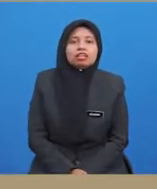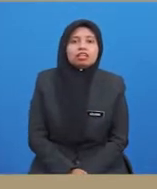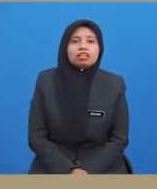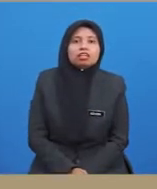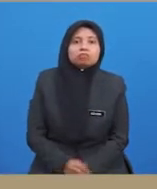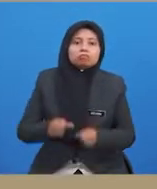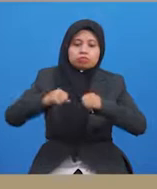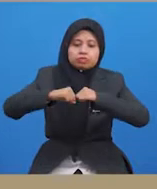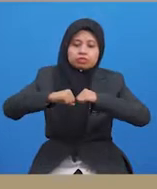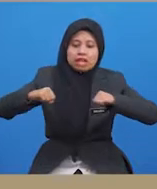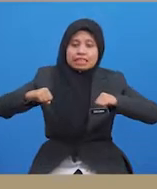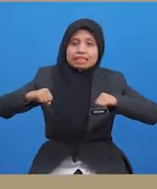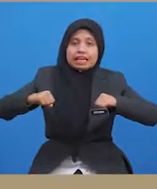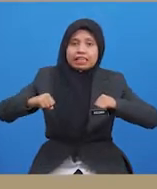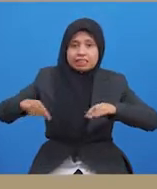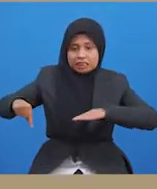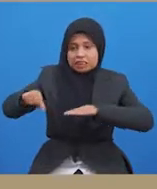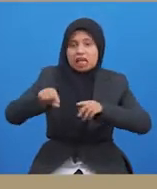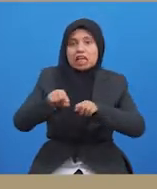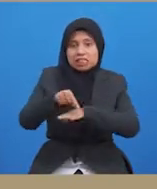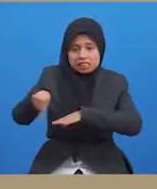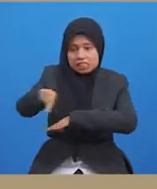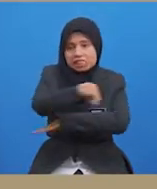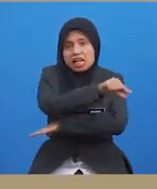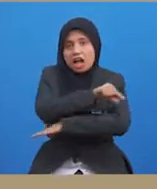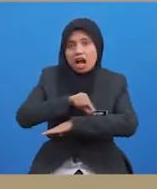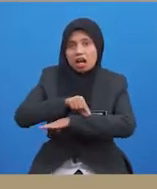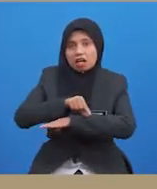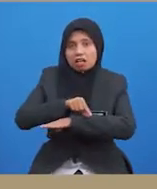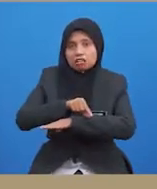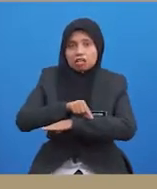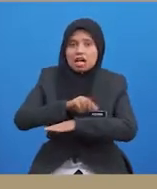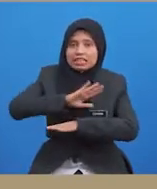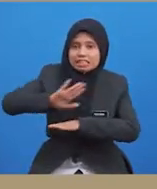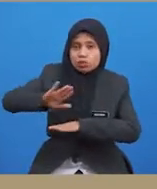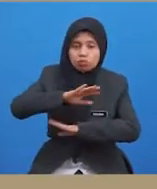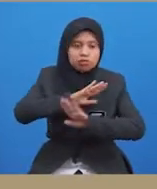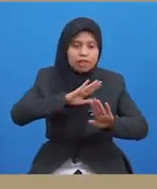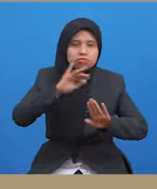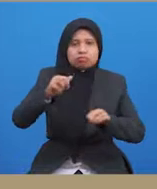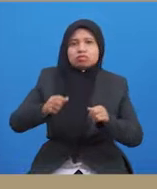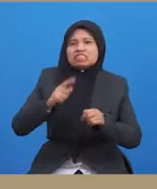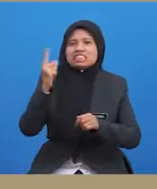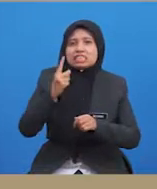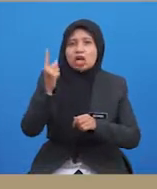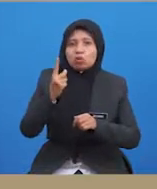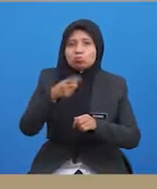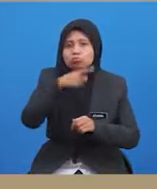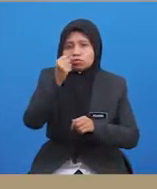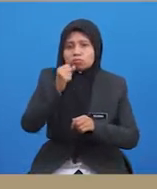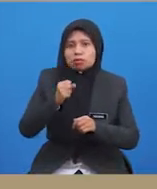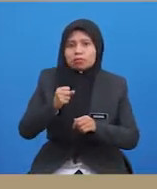Gelanggang yang kecil menyebabkan sentuhan yang kerap antara pemain. Sentuhan yang kerap juga menyebabkan